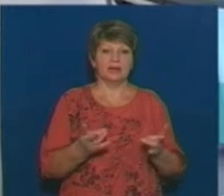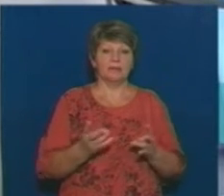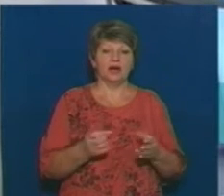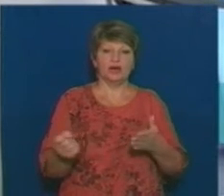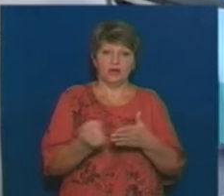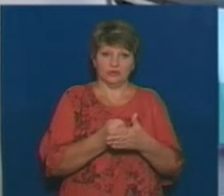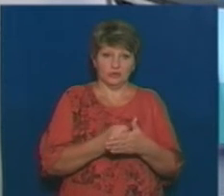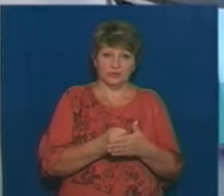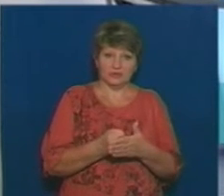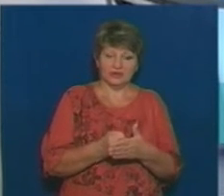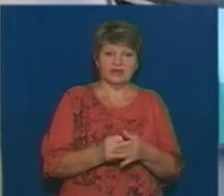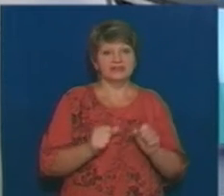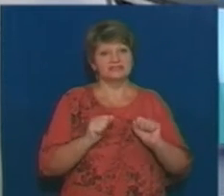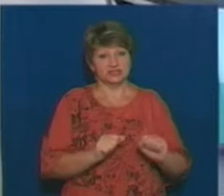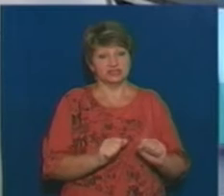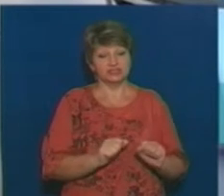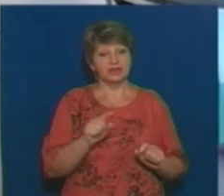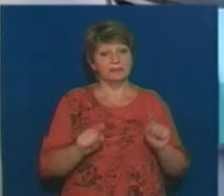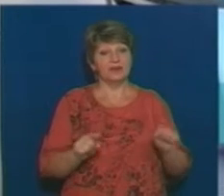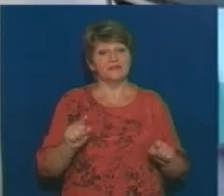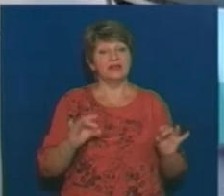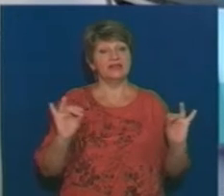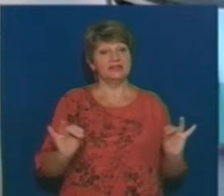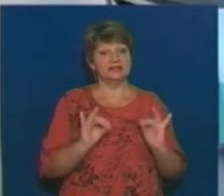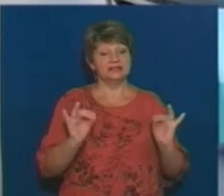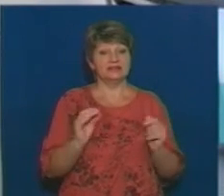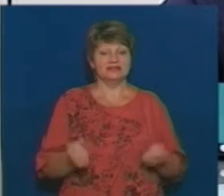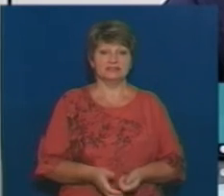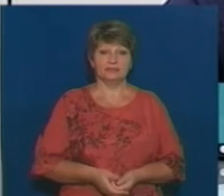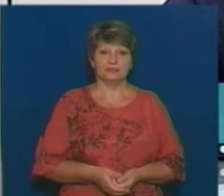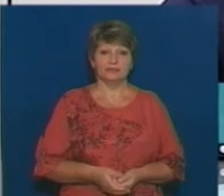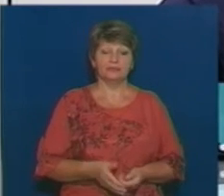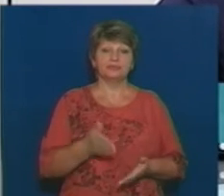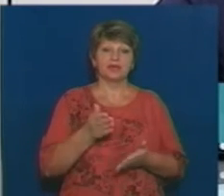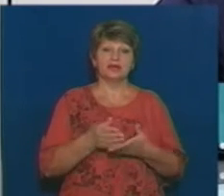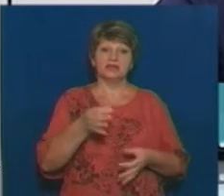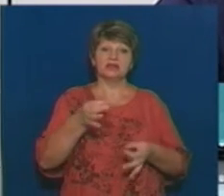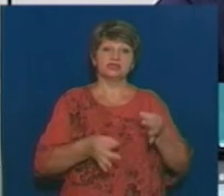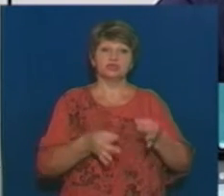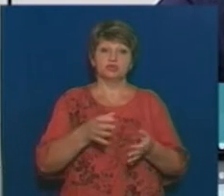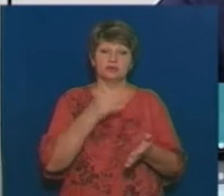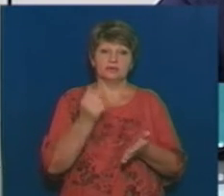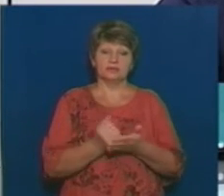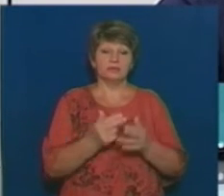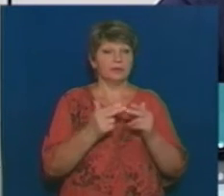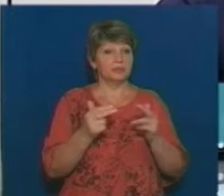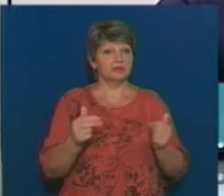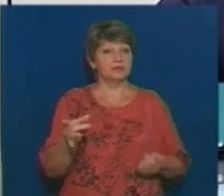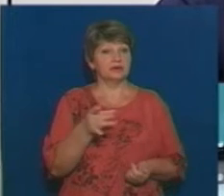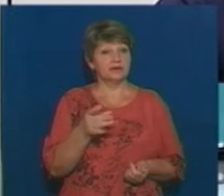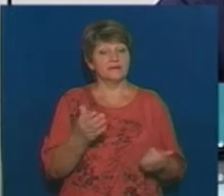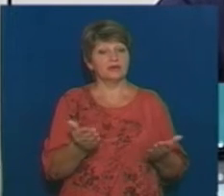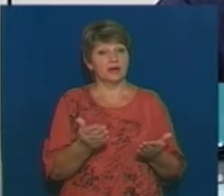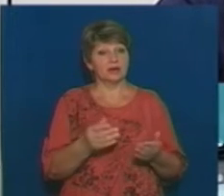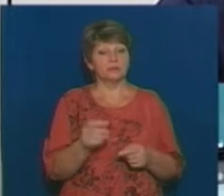чи не лобіювати, захищати певні інтереси, як мені здається, певних структур. Є судова ухвала Придніпровського райсуду, у якій